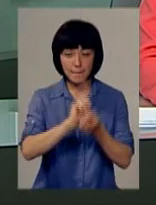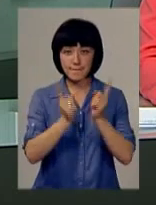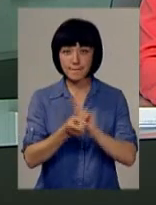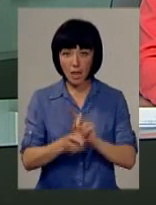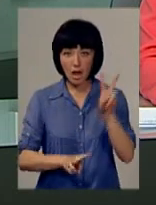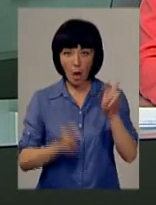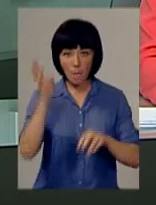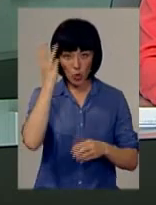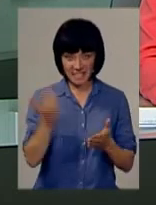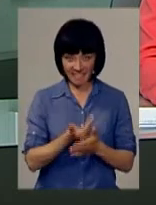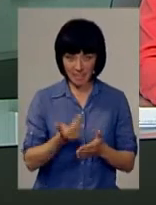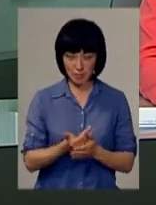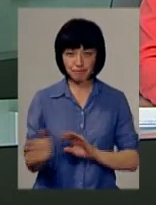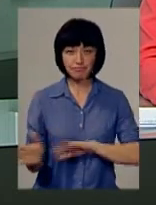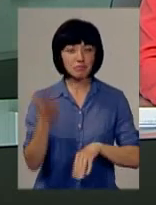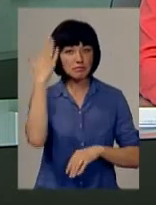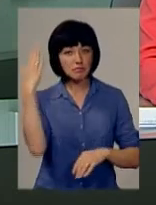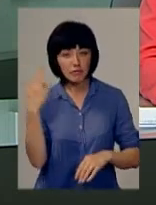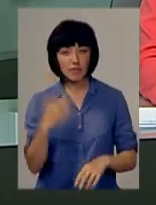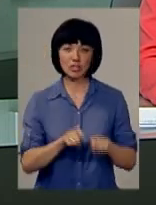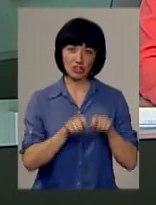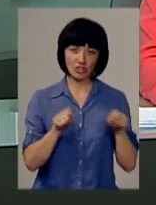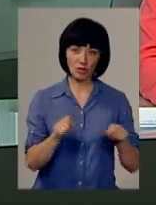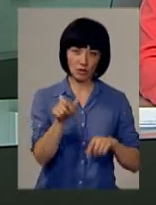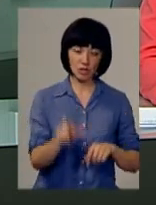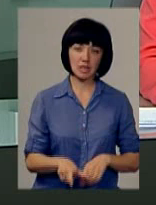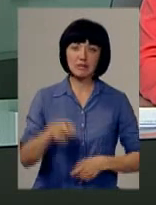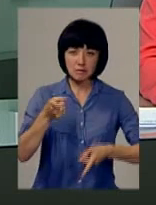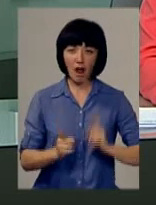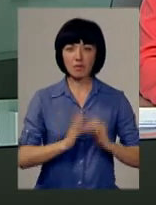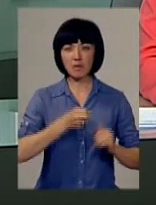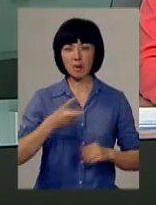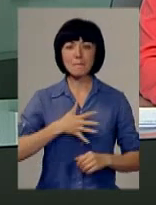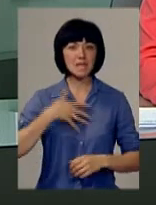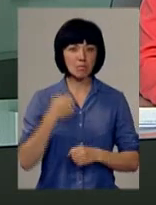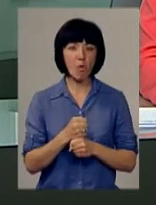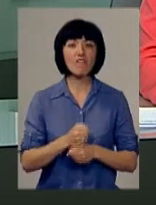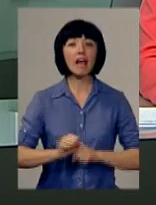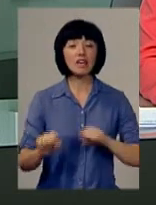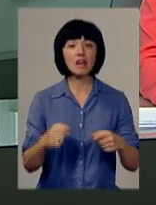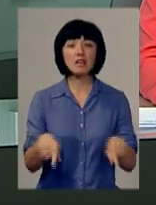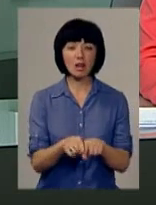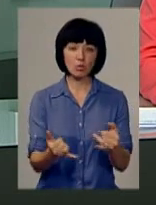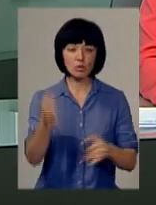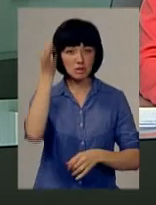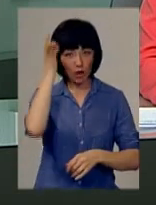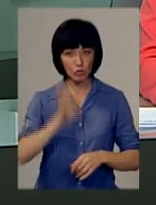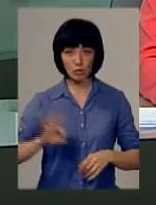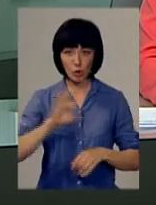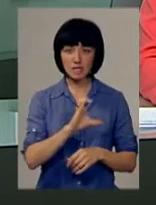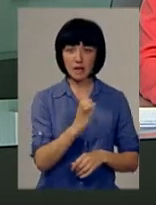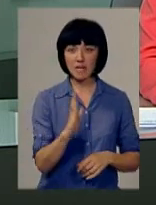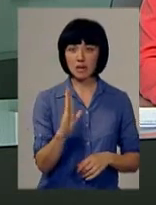у «Подільській вісті». Талановита і щира людина, справжній професіонал, принциповий керівник – так сьогодні згадують про